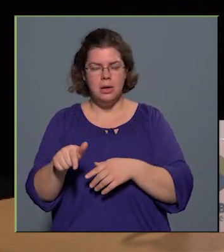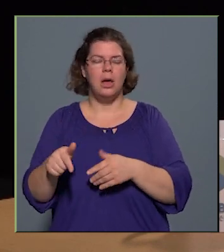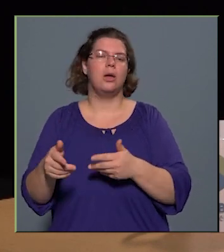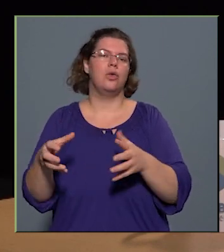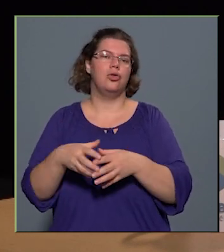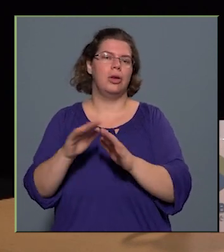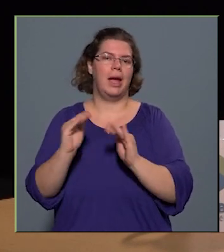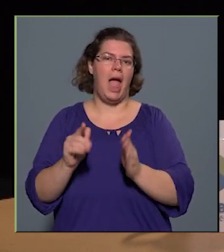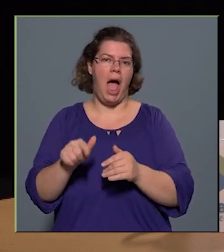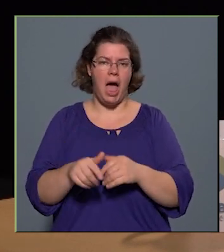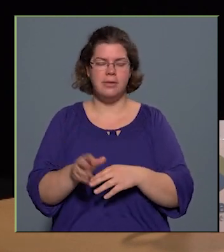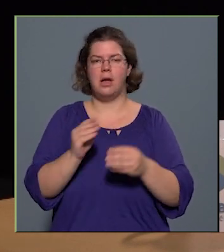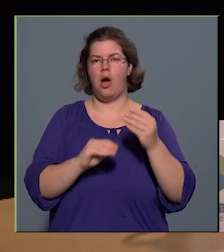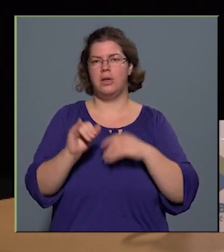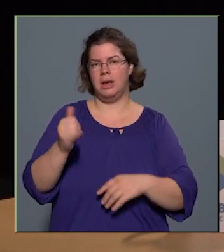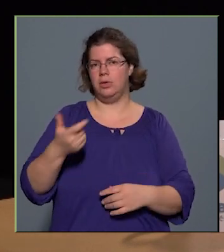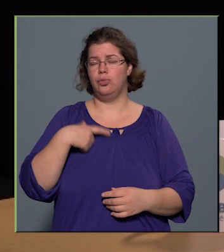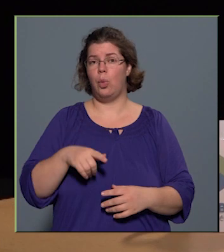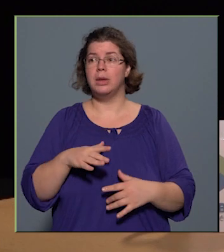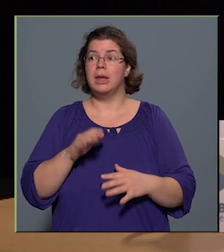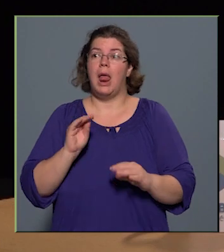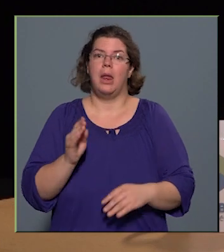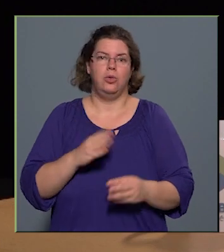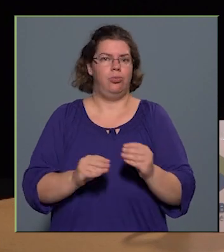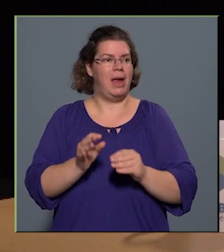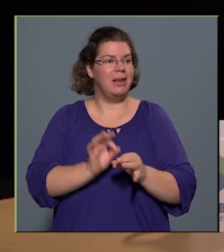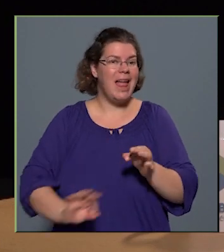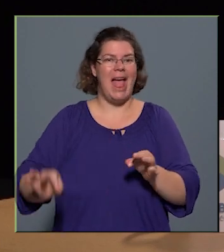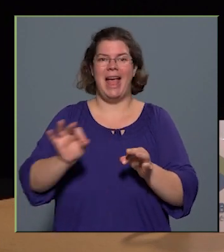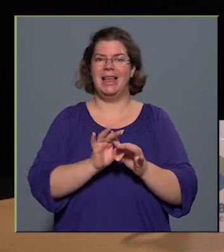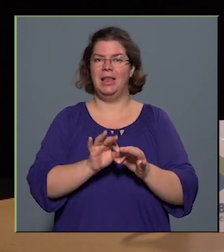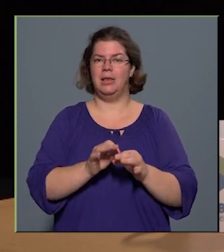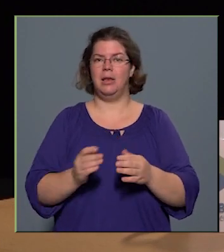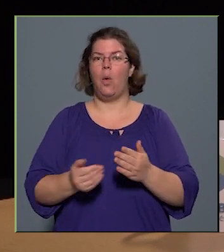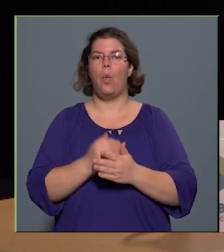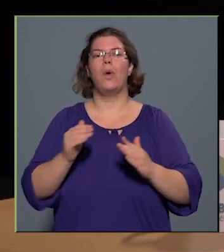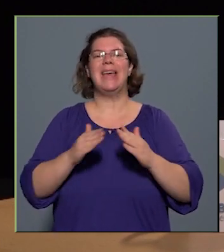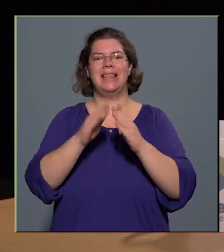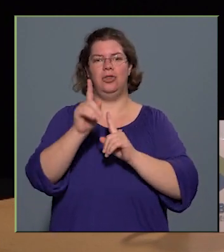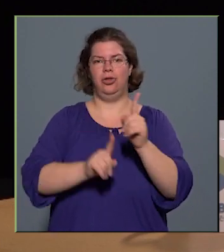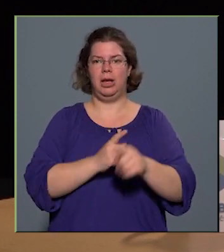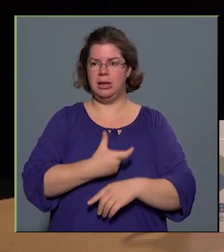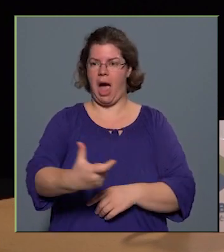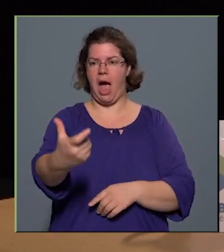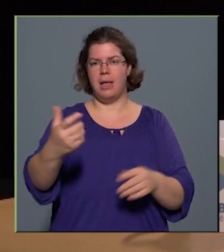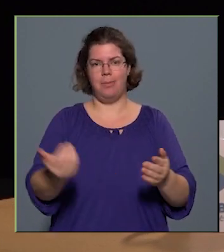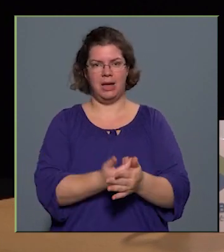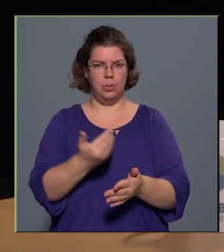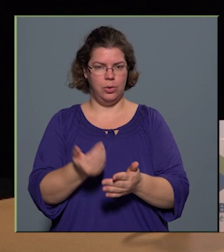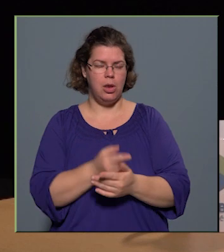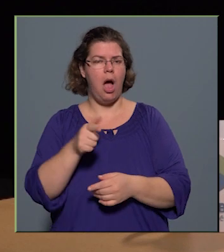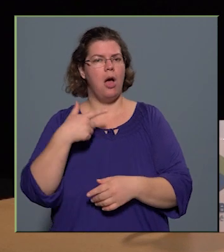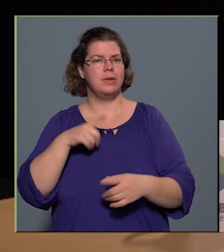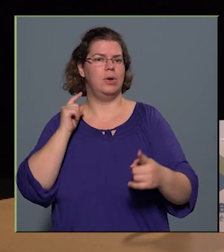azért volt ez jelentős, mert megújult az egész újhegyi sétány, és ott az volt a